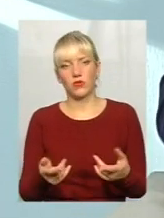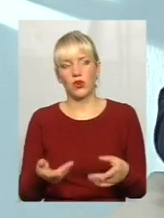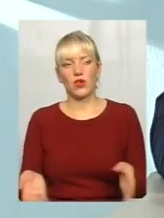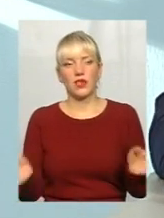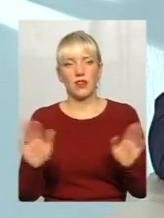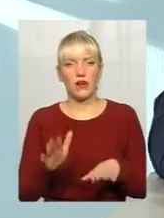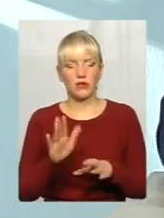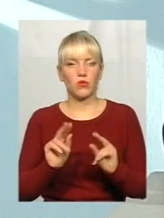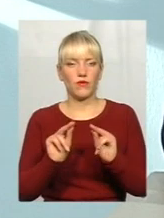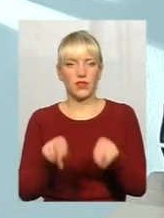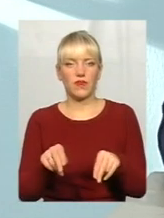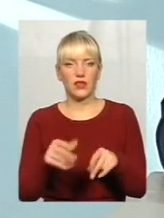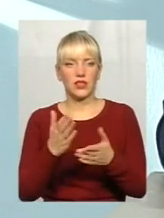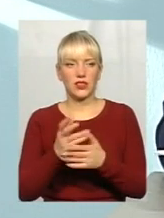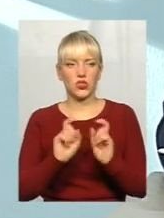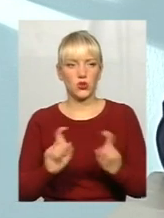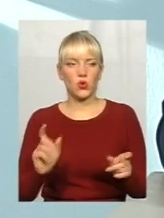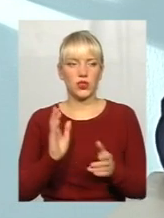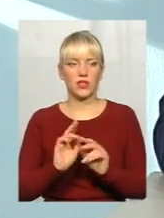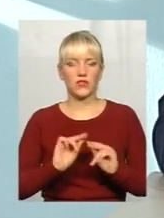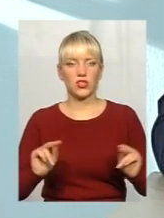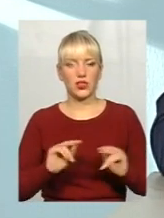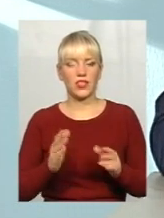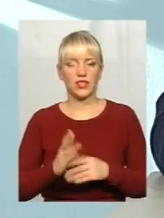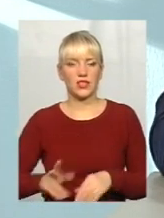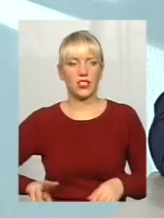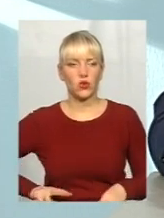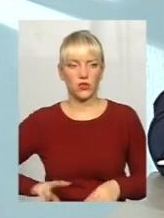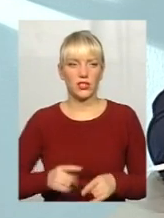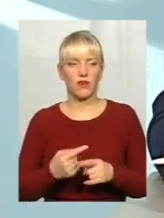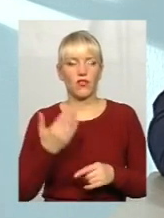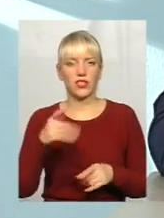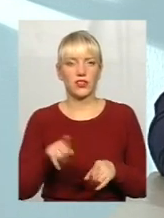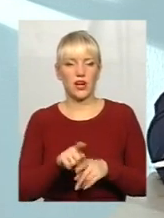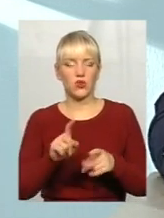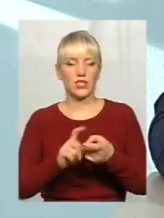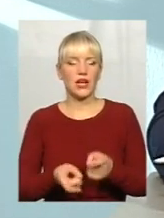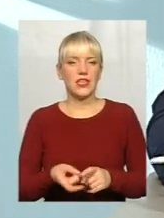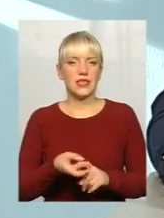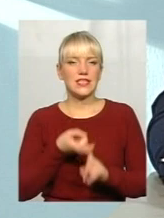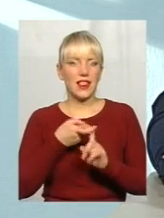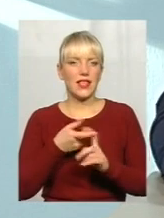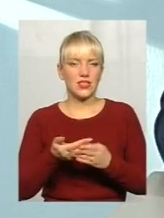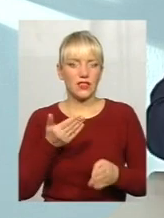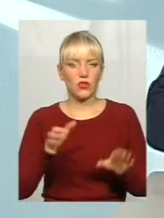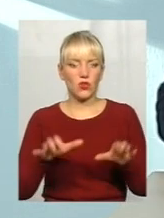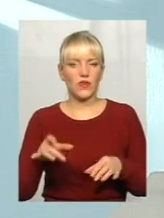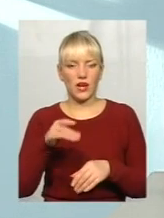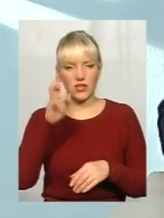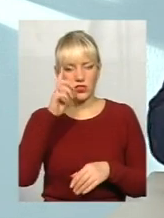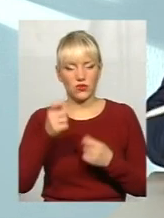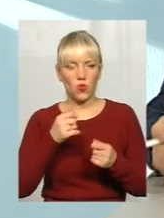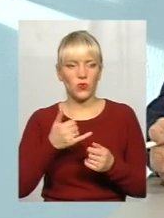будемо відвертими. Є школи, є вчителів школи, директора шкіл. Вони теж залежні від голів, райдержадміністрації. Та в нас